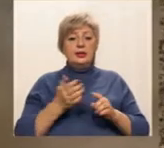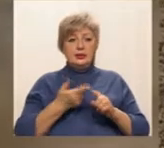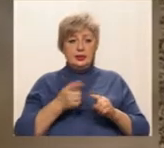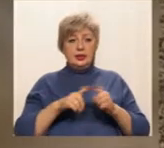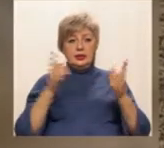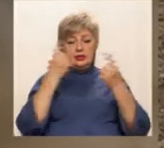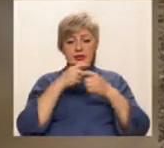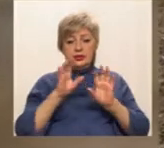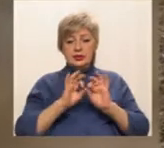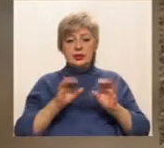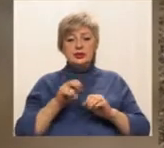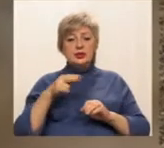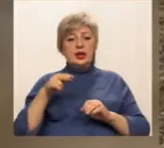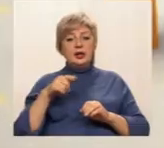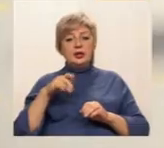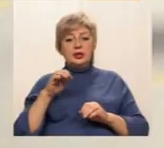повідомленні Дар'ї Гречищевої.